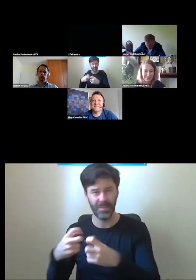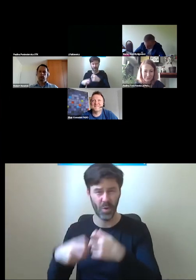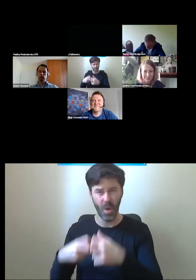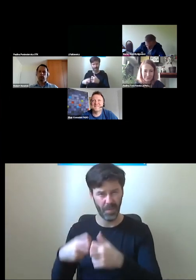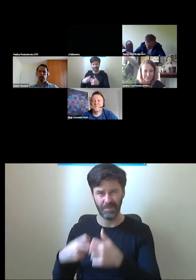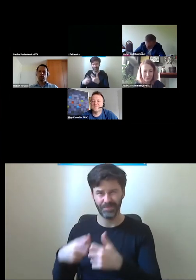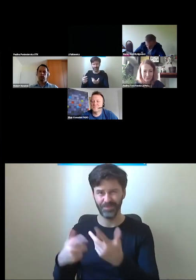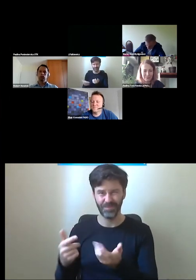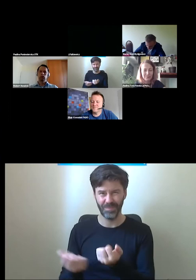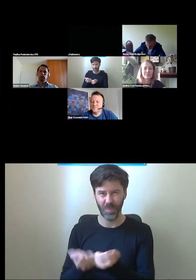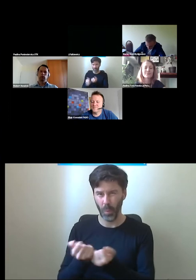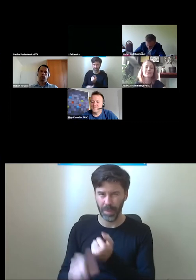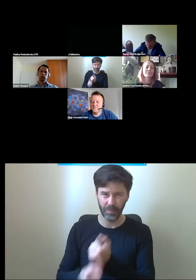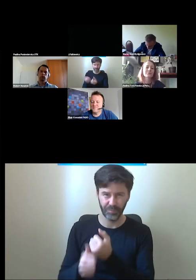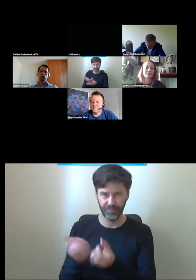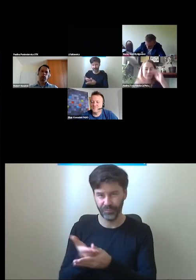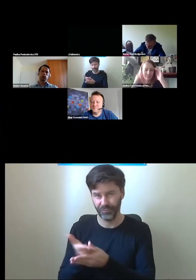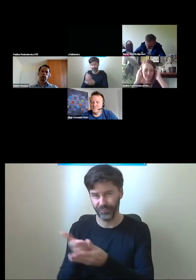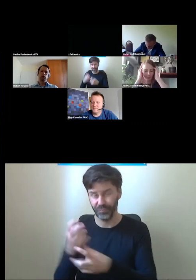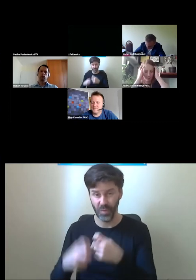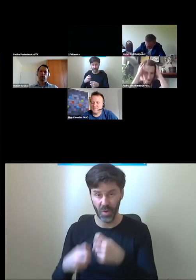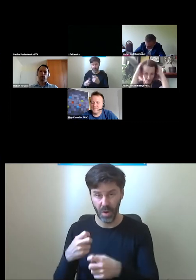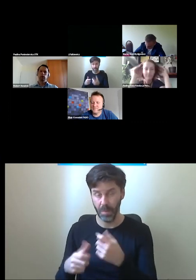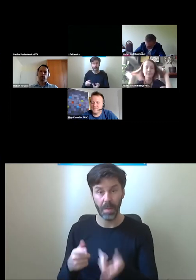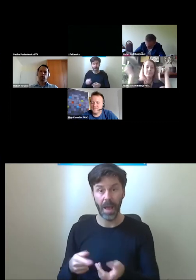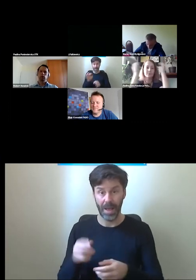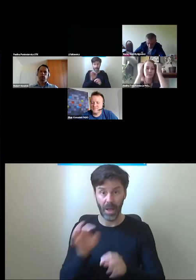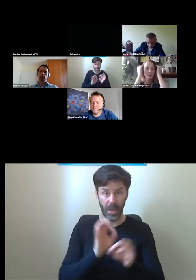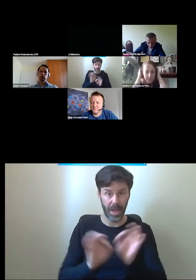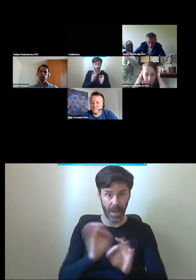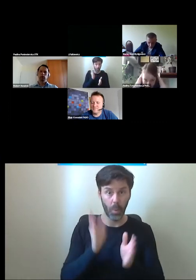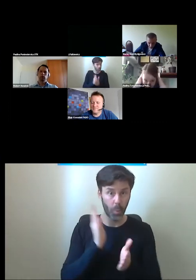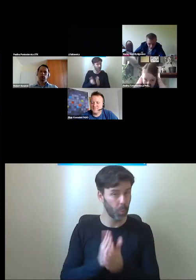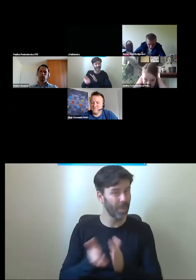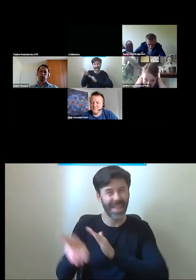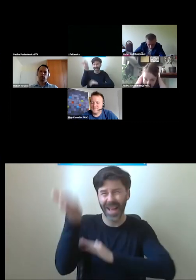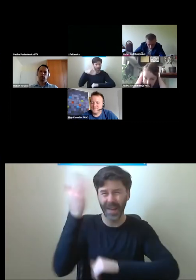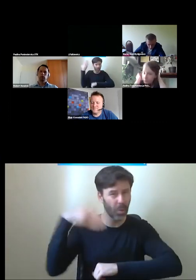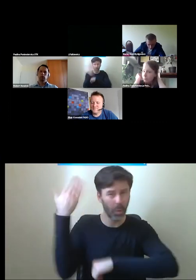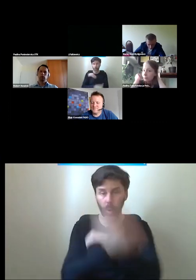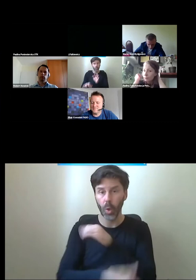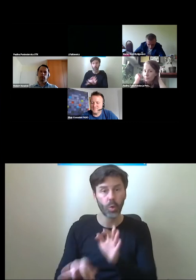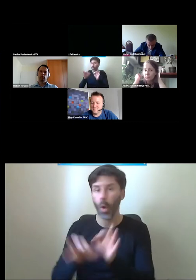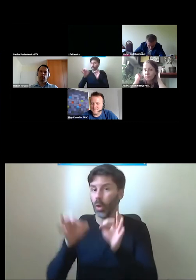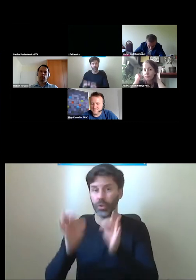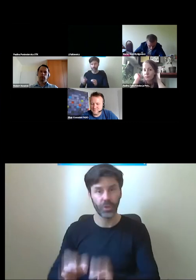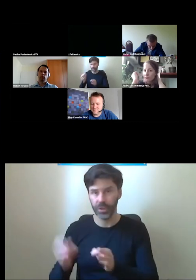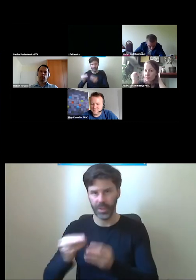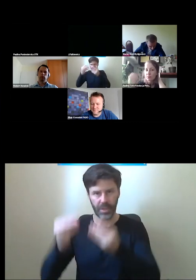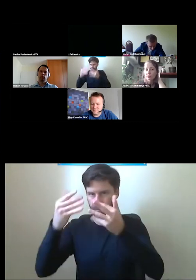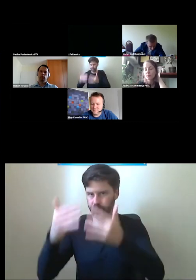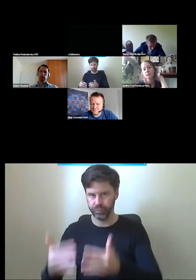jakieś tam papierologie i tak dalej, i tak dalej. Robota dawno skończona, nierozliczona jeszcze do dnia dzisiejszego. Natomiast w naszych